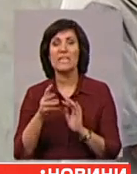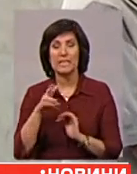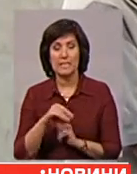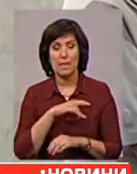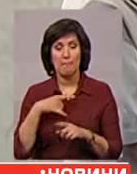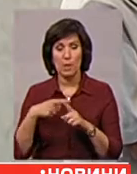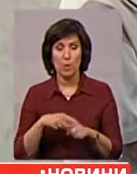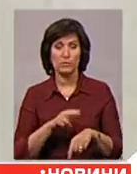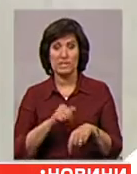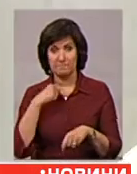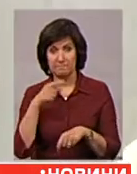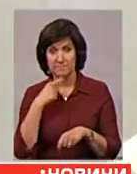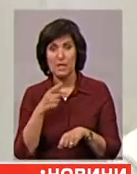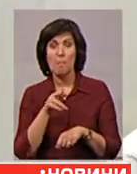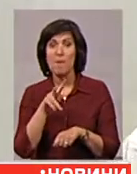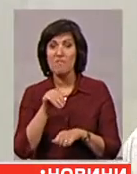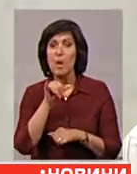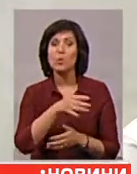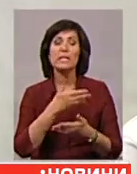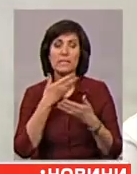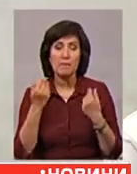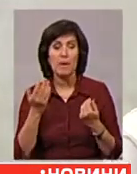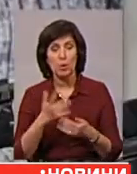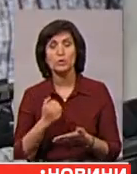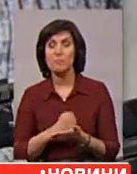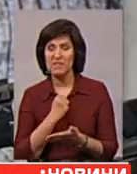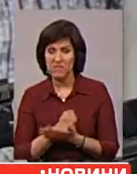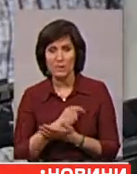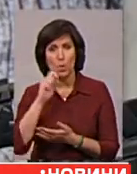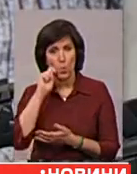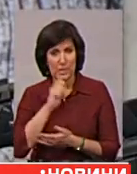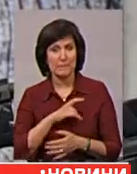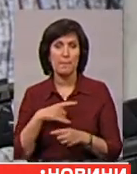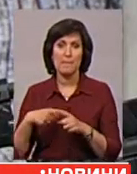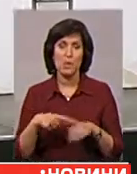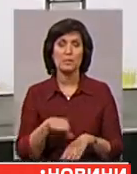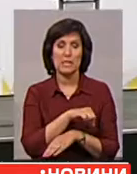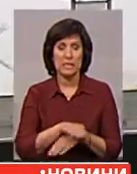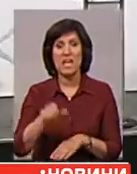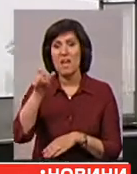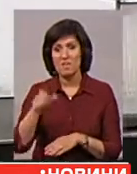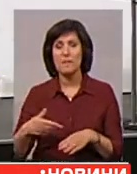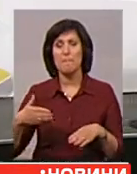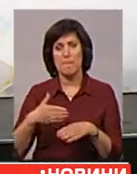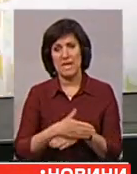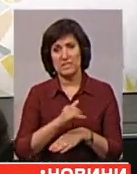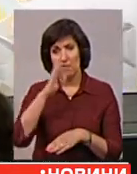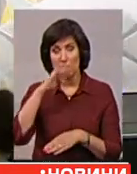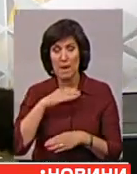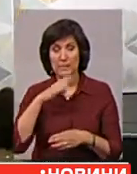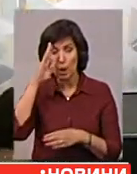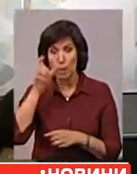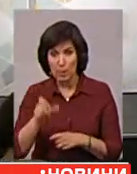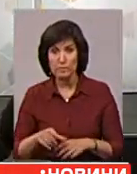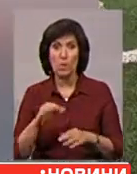Білоруські силовики стверджували, що Павла в них немає, хоч і підтвердили, українсько-білоруський кордон він перетинав. Батько хлопця